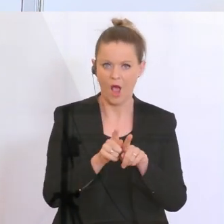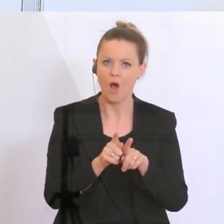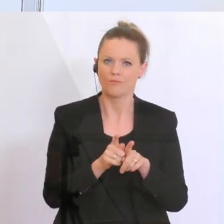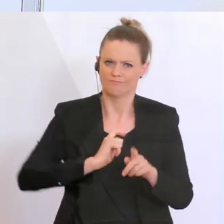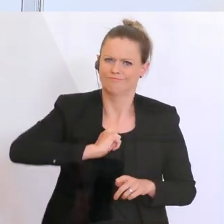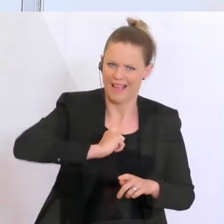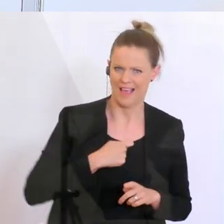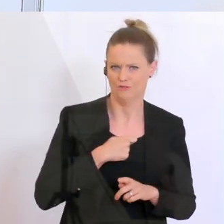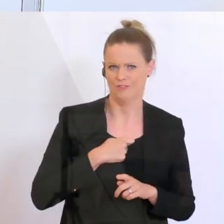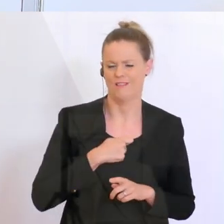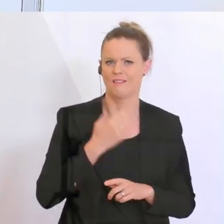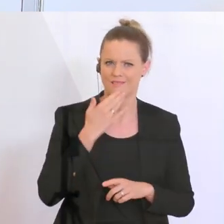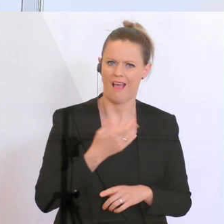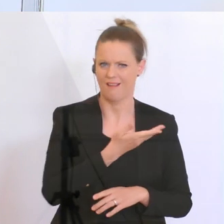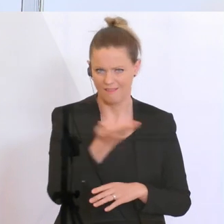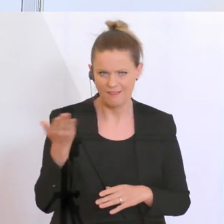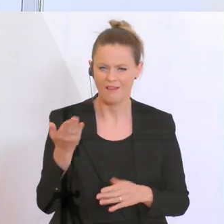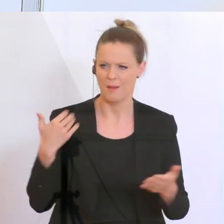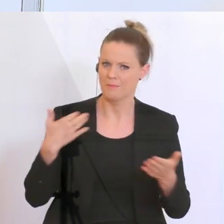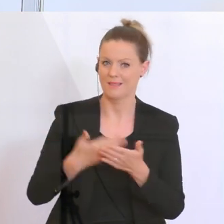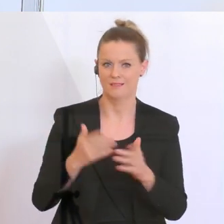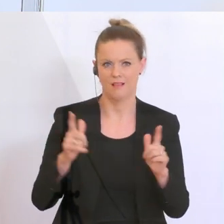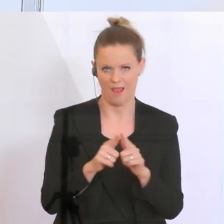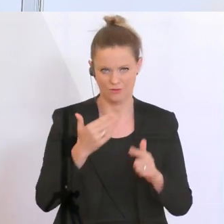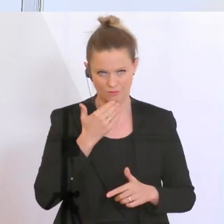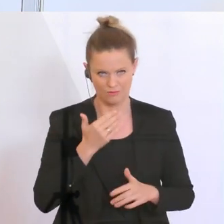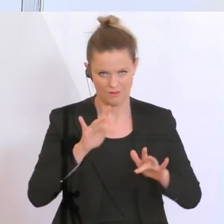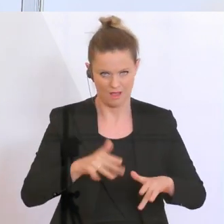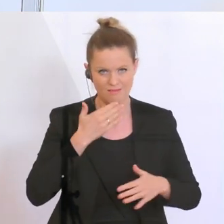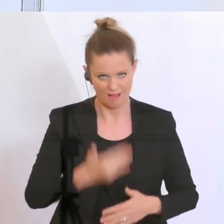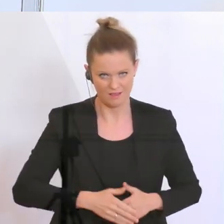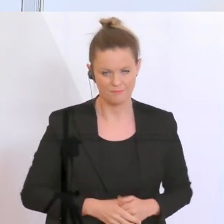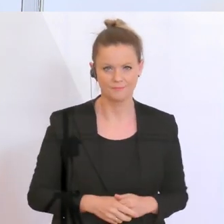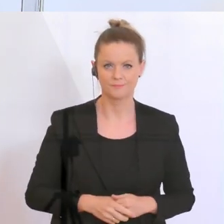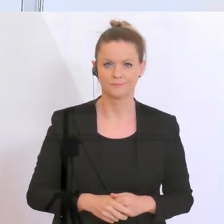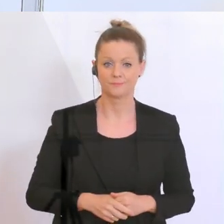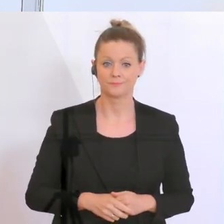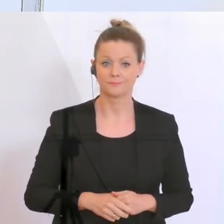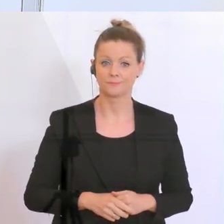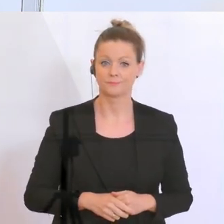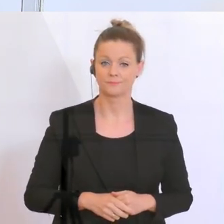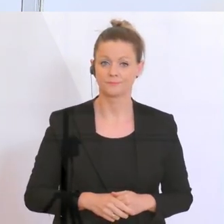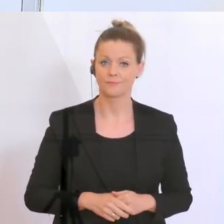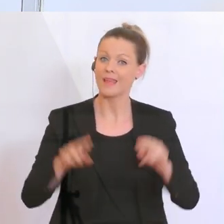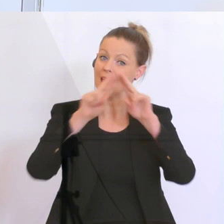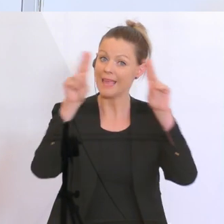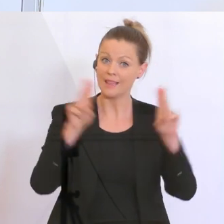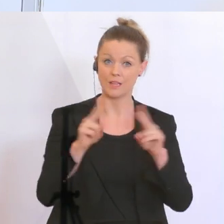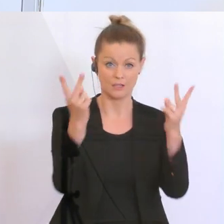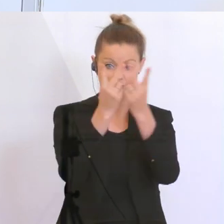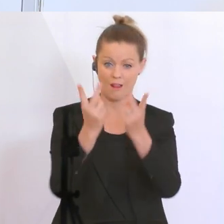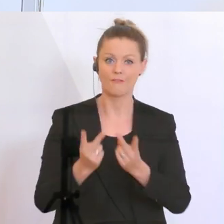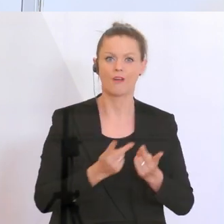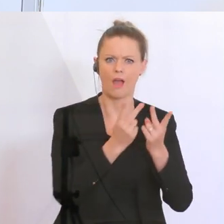einzustellen und ein großes Danke für alles, was bisher geleistet worden ist. Wenn wir uns den internationalen Vergleich hersehen, dann